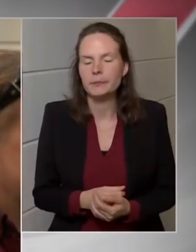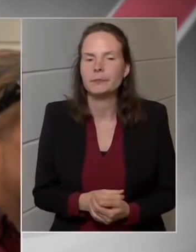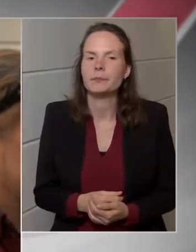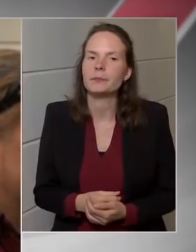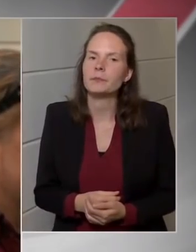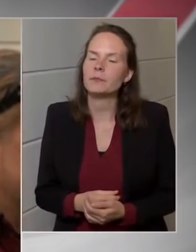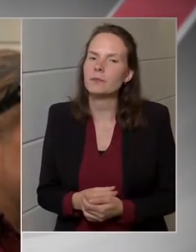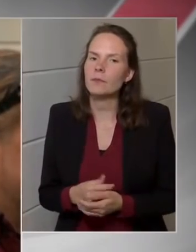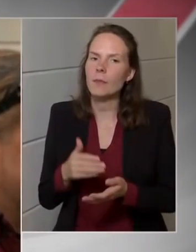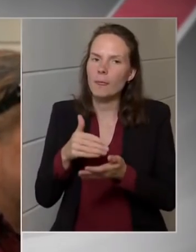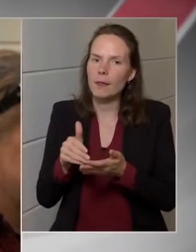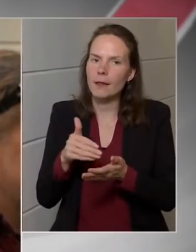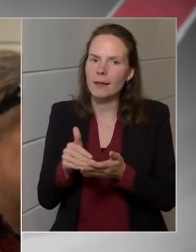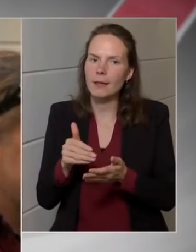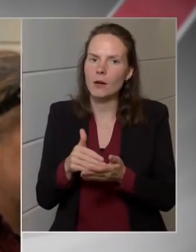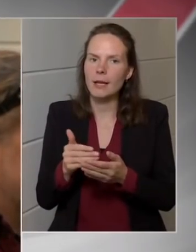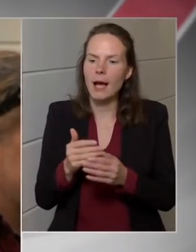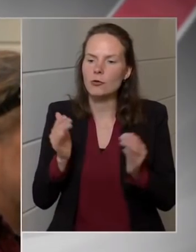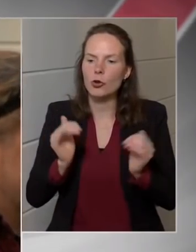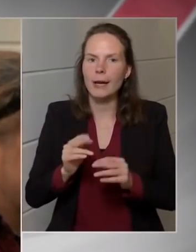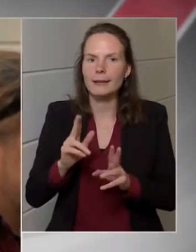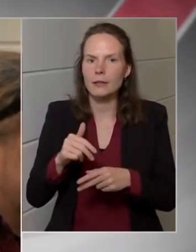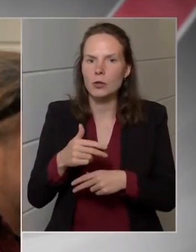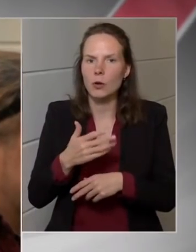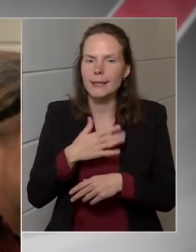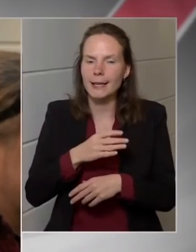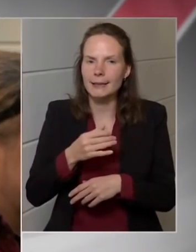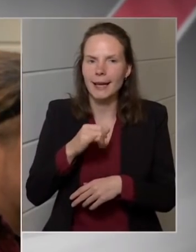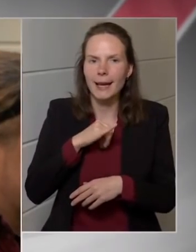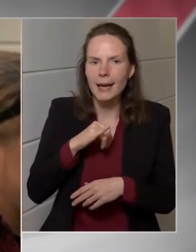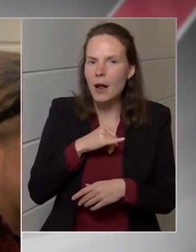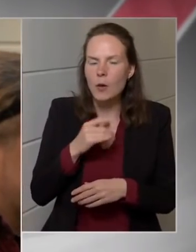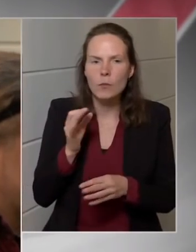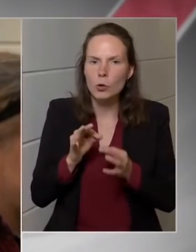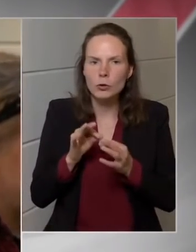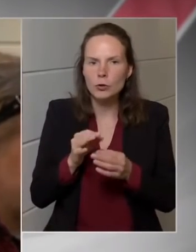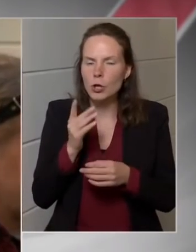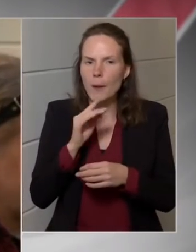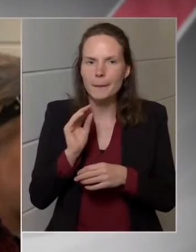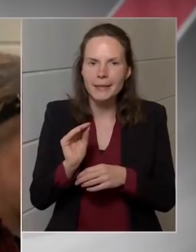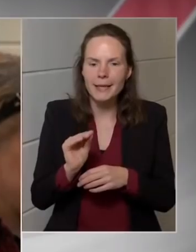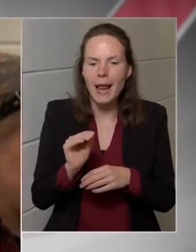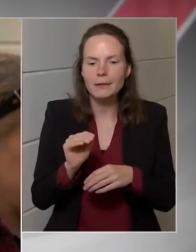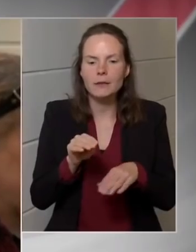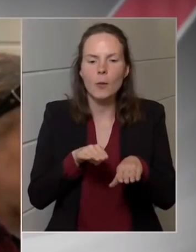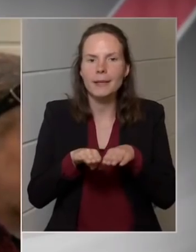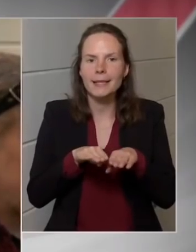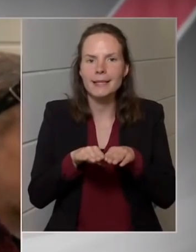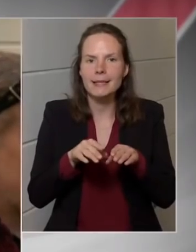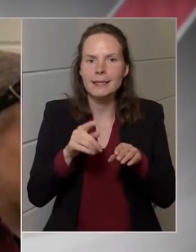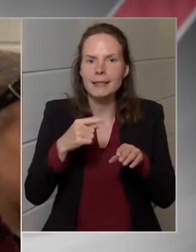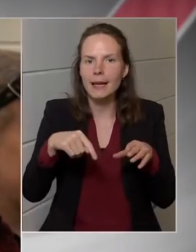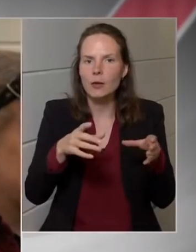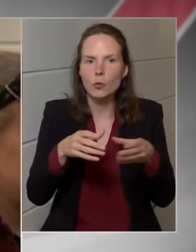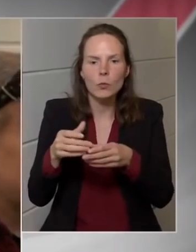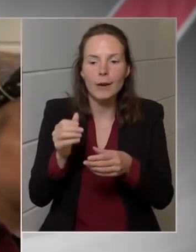csökkentésekről is szeretnék kérdekelni. Ez pontosan mit jelent? Létszámleépítés, beszerzési stopp?